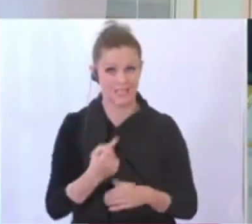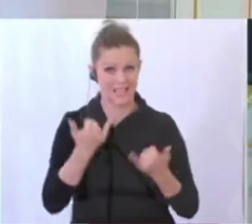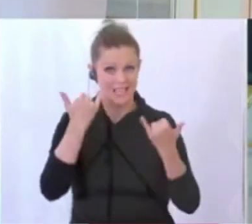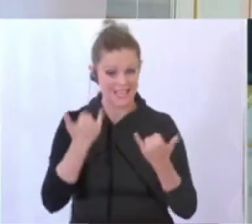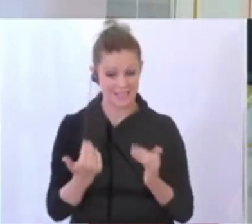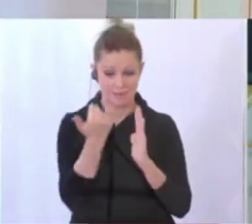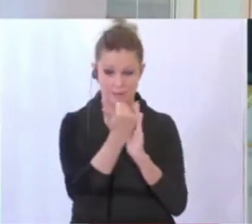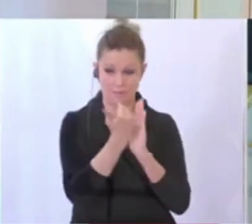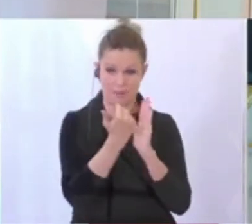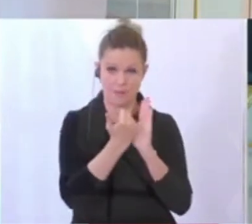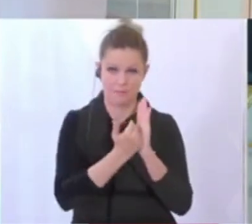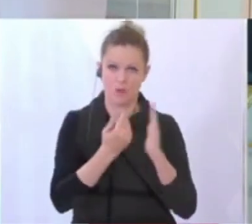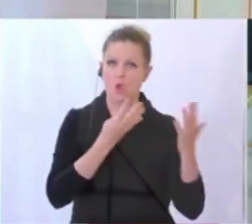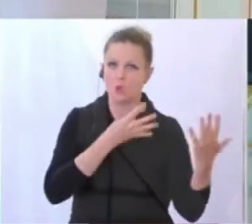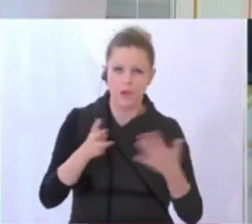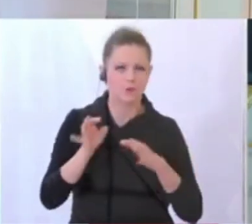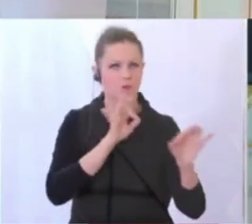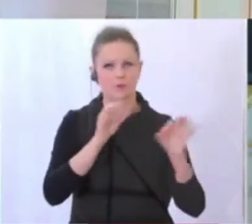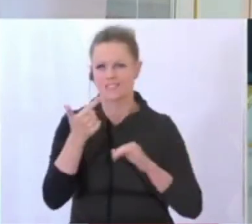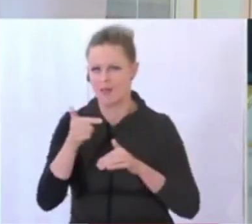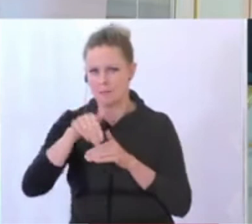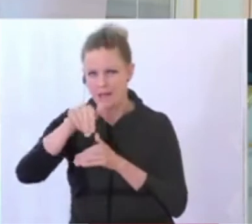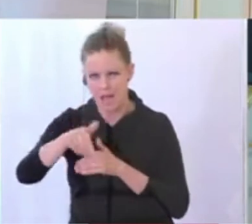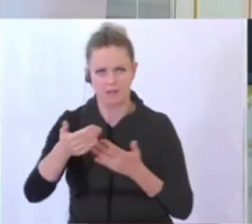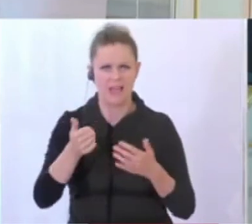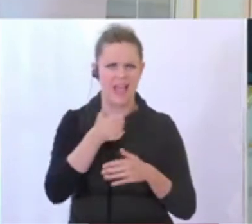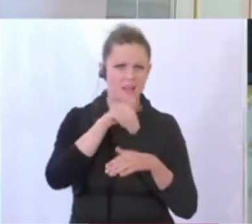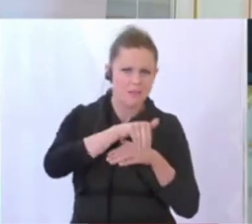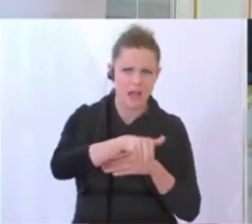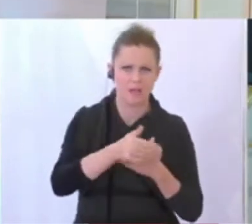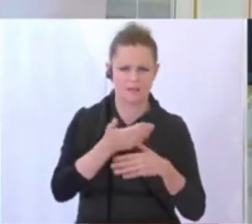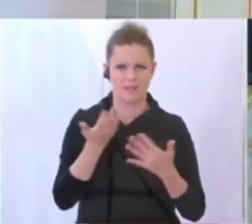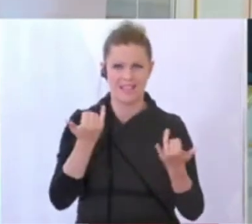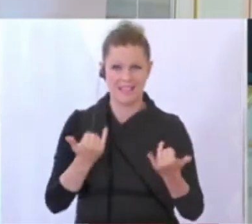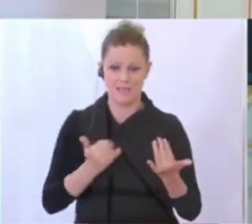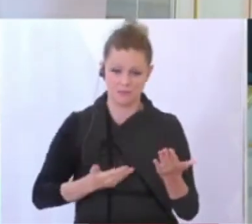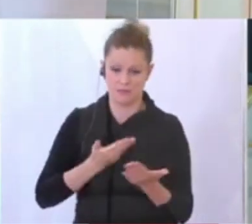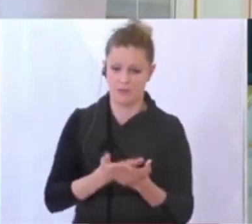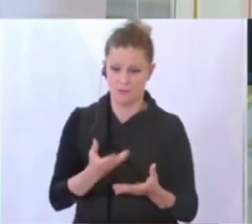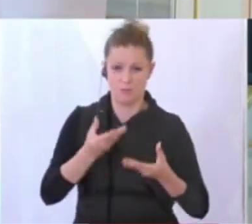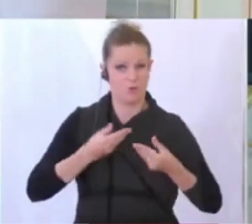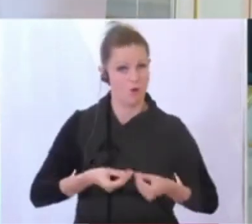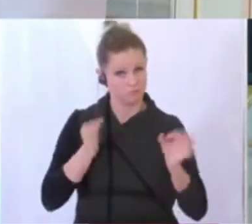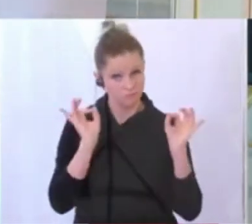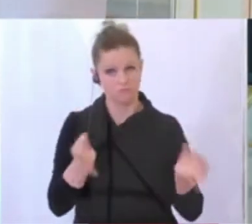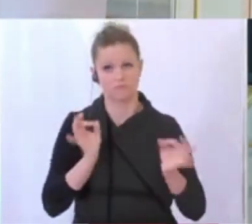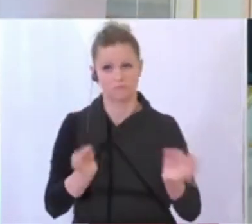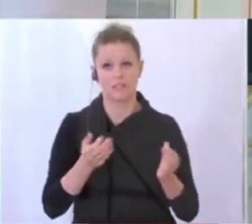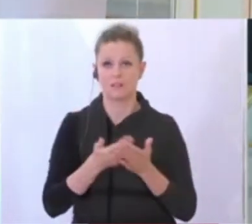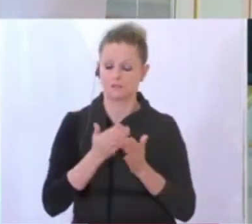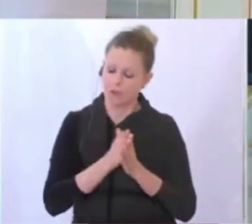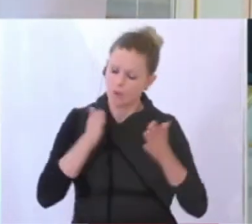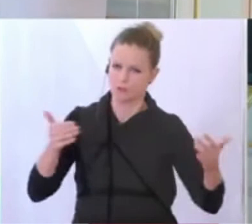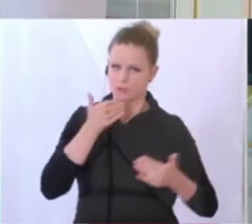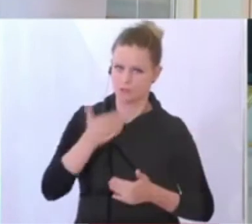Vorgaben, die wir haben, ob 900 oder 2 Milliarden, 1 Milliarde jetzt auf den Tisch zu legen, ist beachtlich. Und dafür sagen wir großes